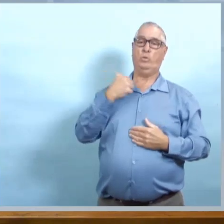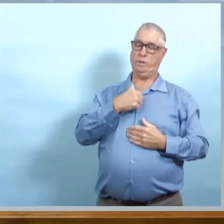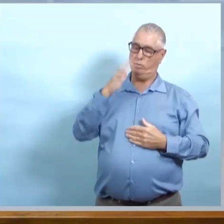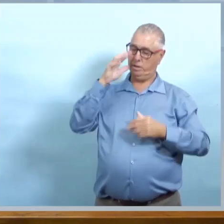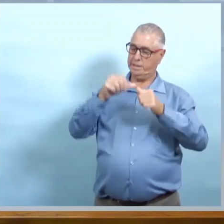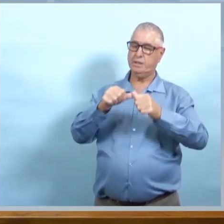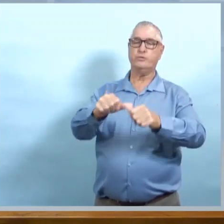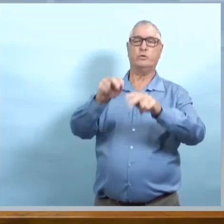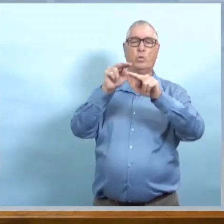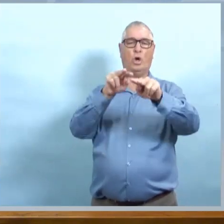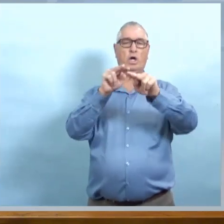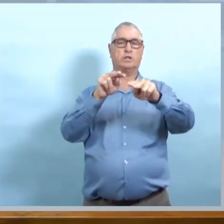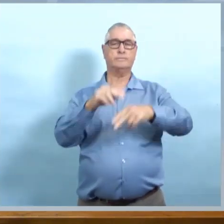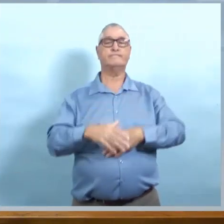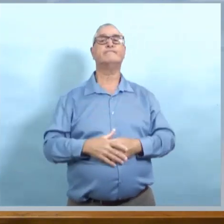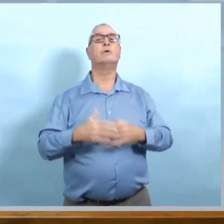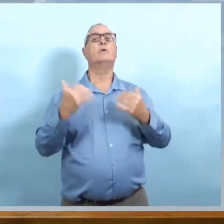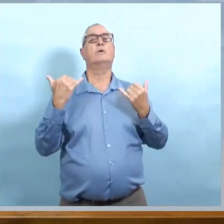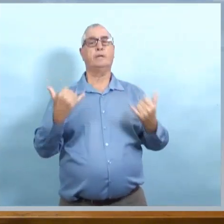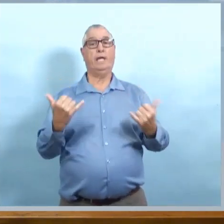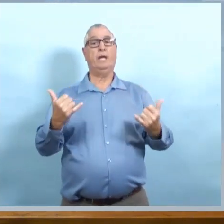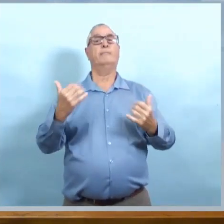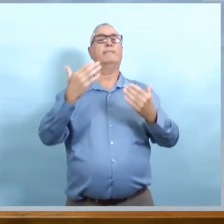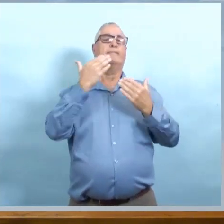il y aura plusieurs de questions